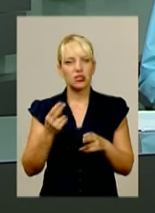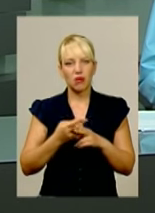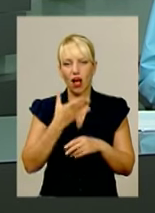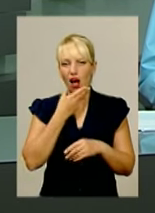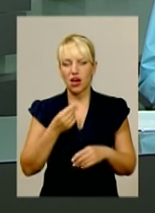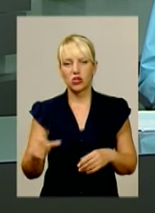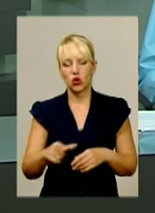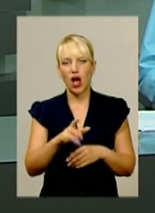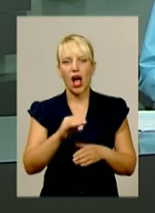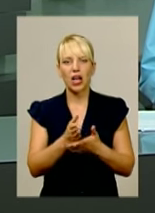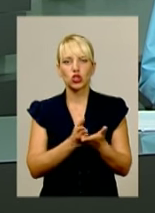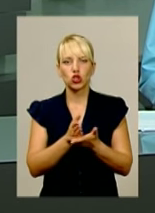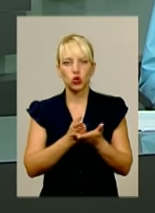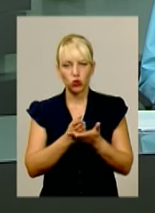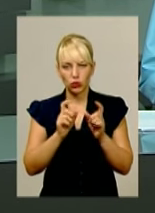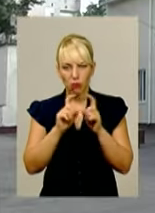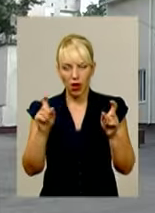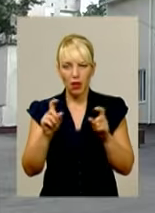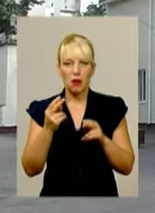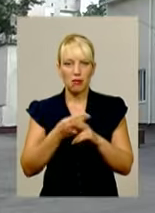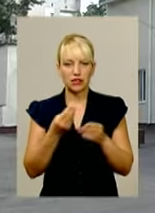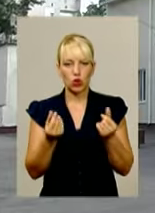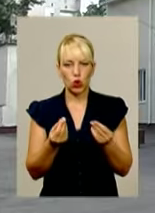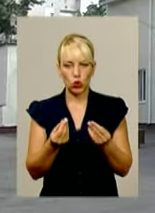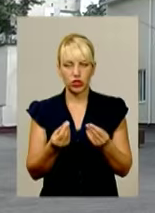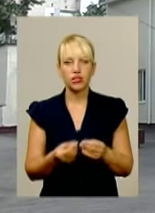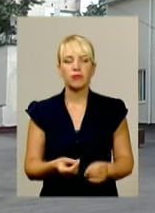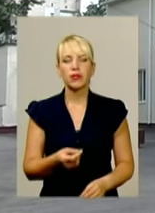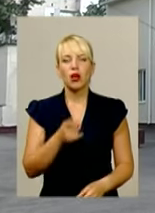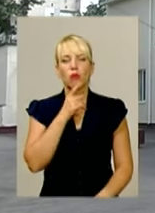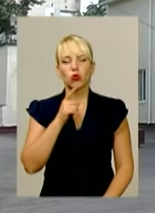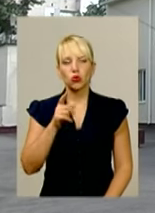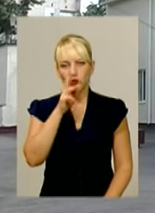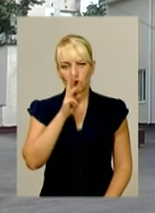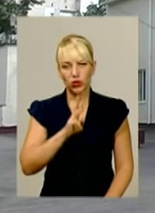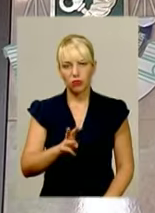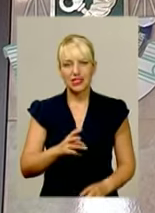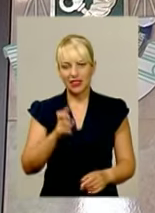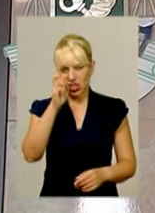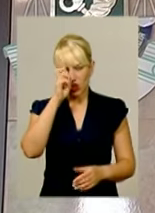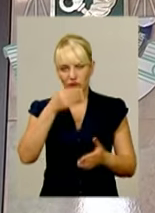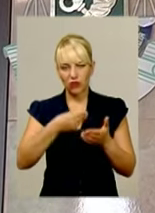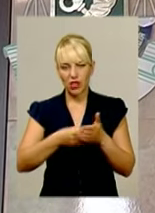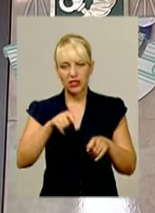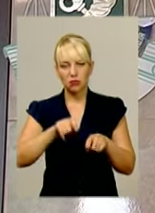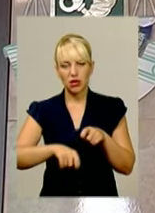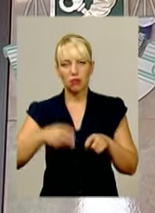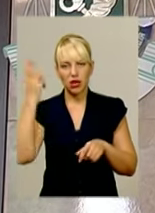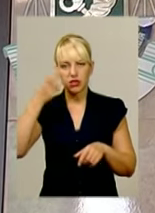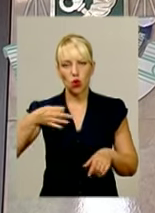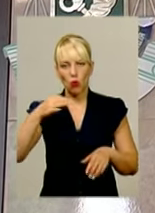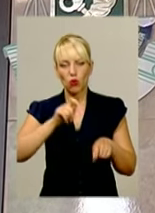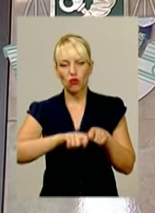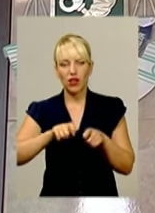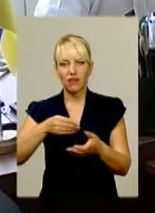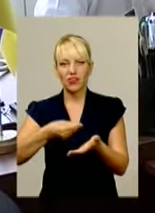автомобільних доріг – без грошей. Протягом трьох місяців Державна фінансова інспекція у Хмельницькій області перевіряла